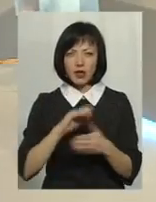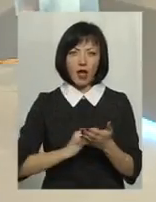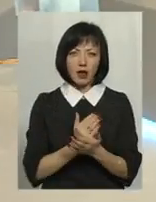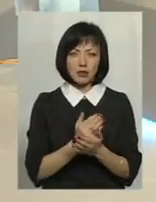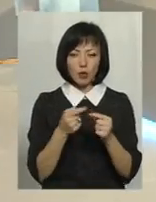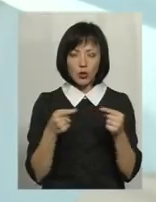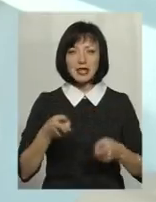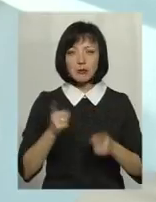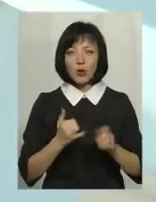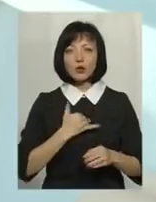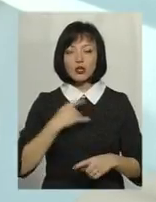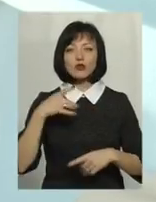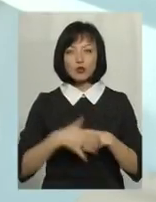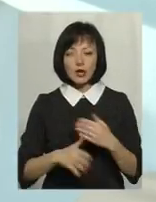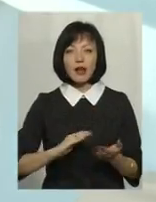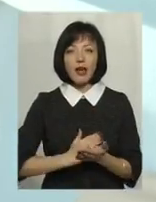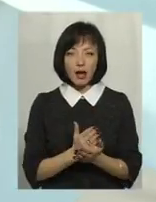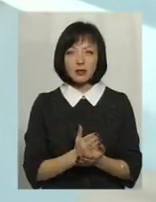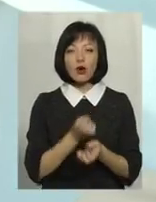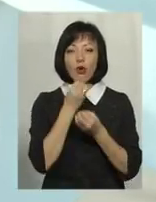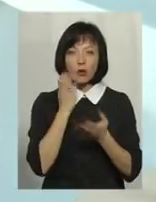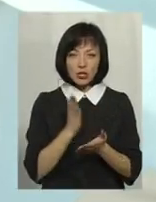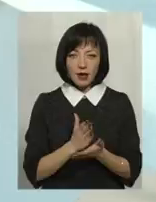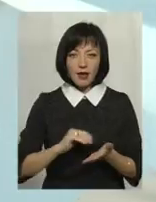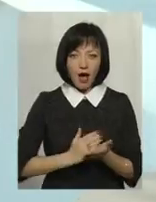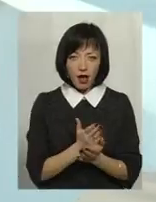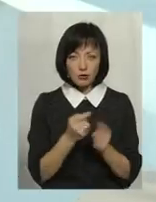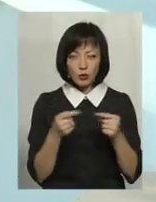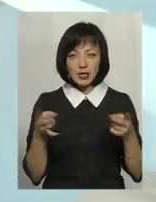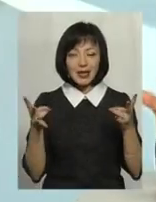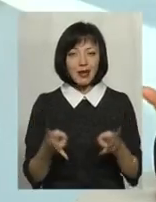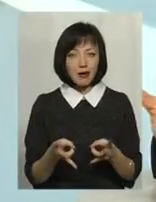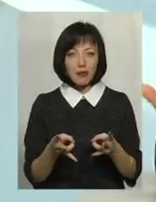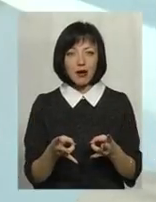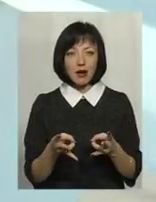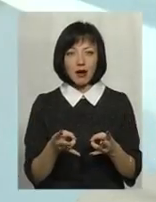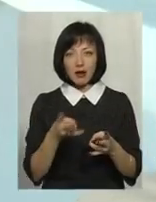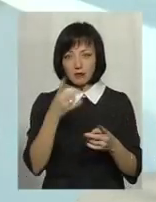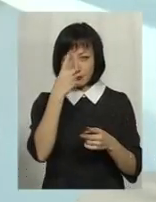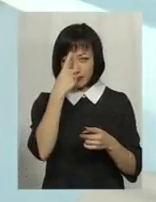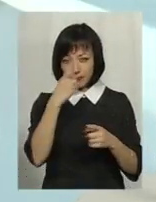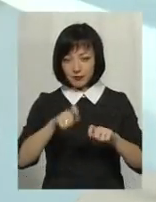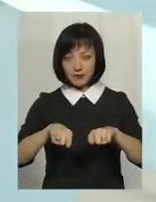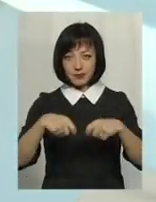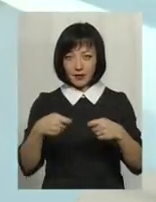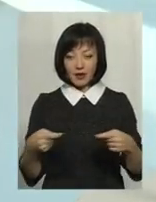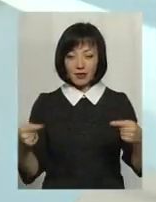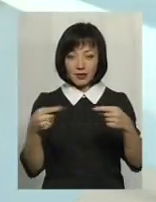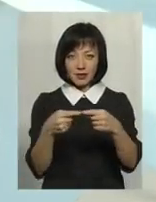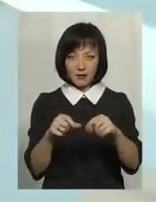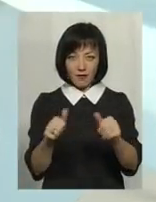продукту. Насправді, у нас зрозуміла якість продукту, і хороша є якість цього продукту, тільки його треба довести до належної форми.